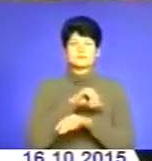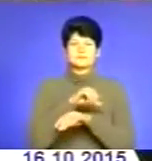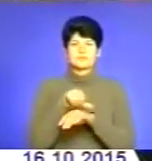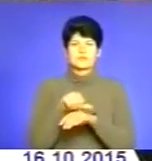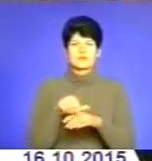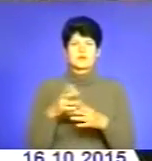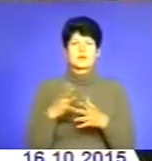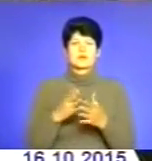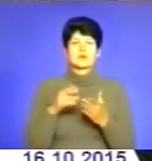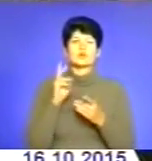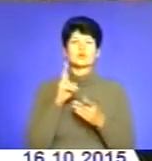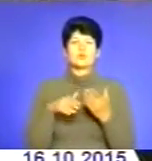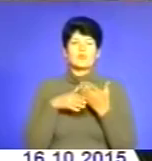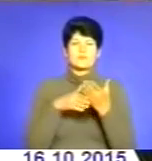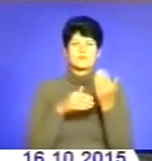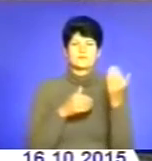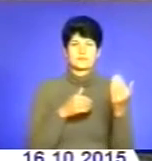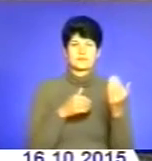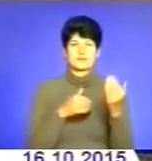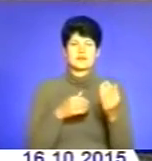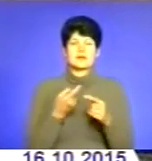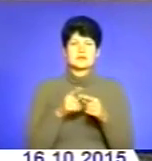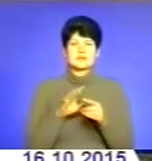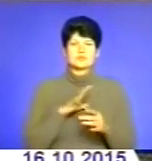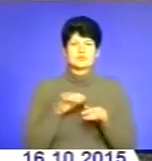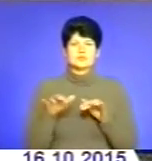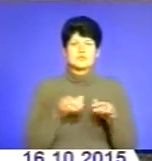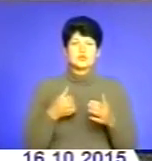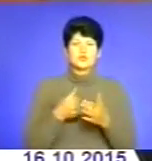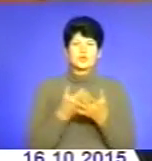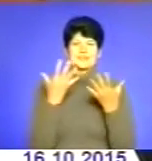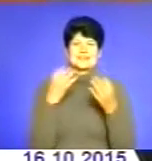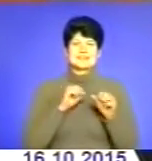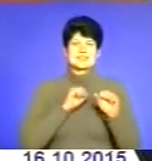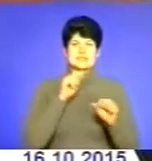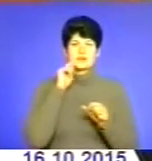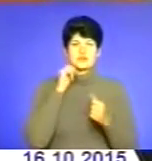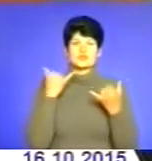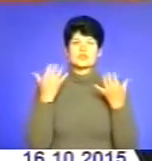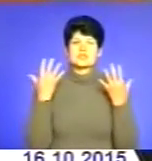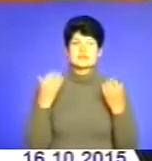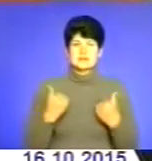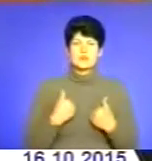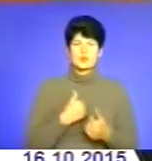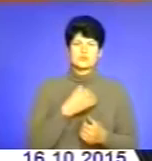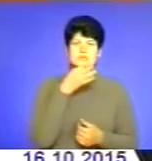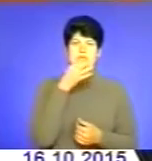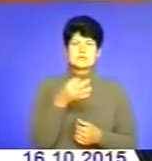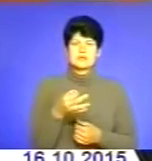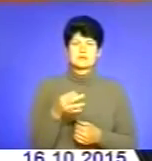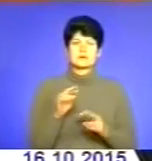хто їм повсякчас допомагає. Приурочили дійство до Дня захисника України. На сьогоднішній день я хочу сказати, як